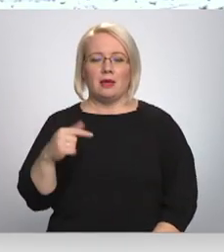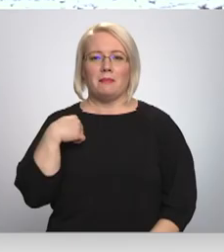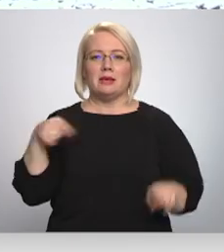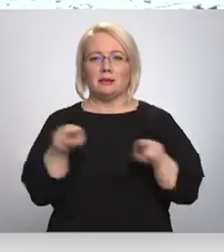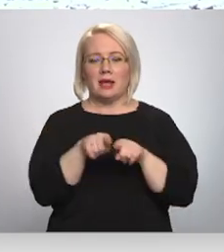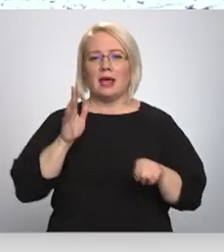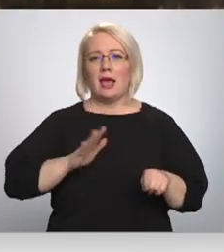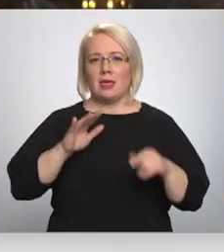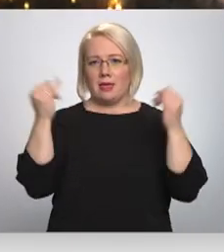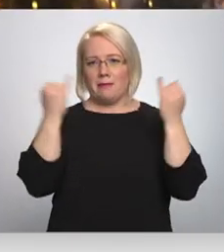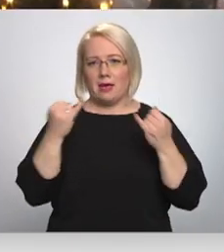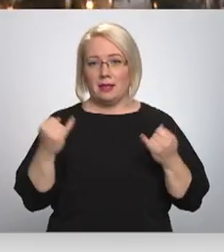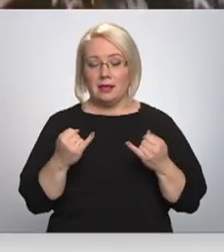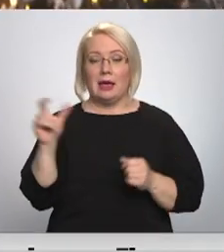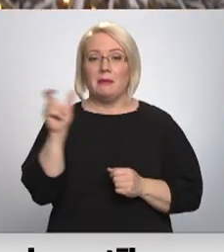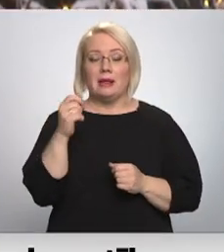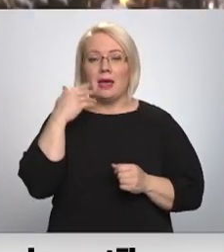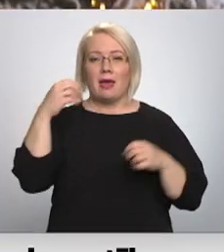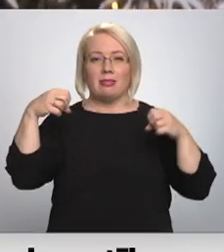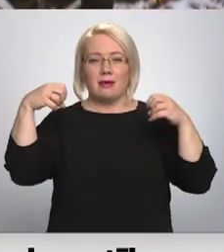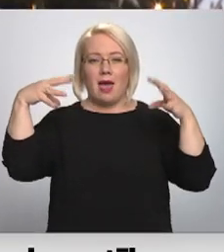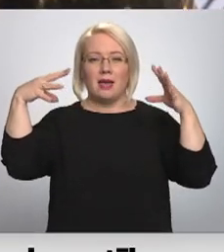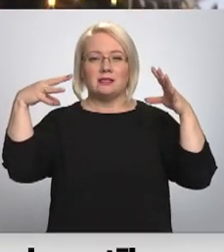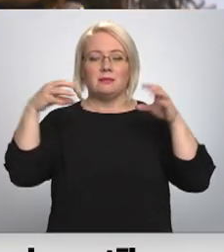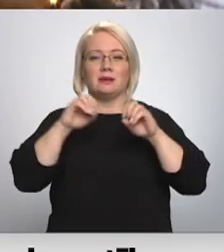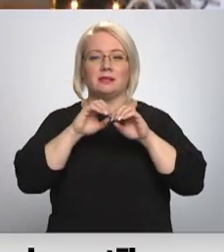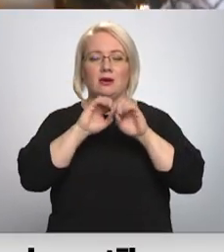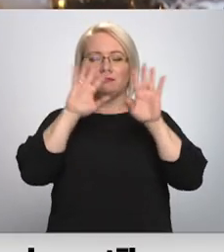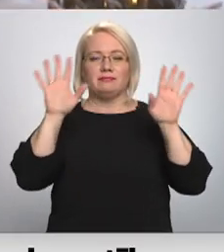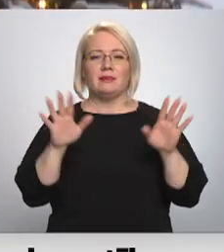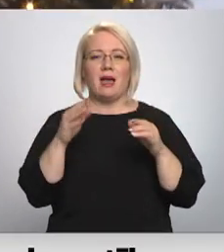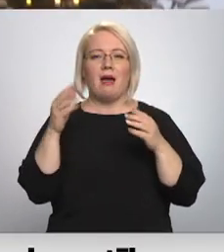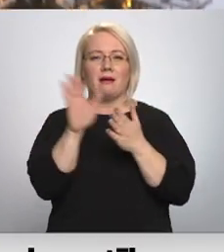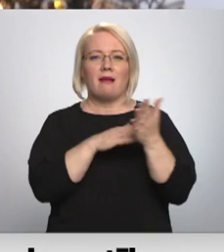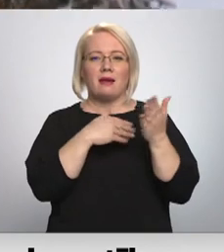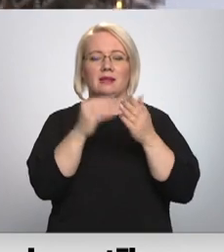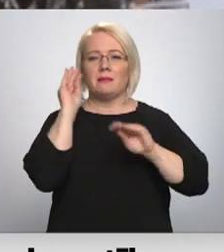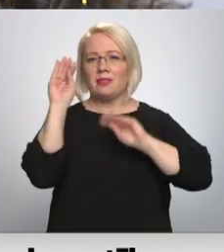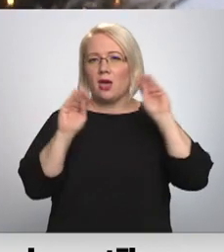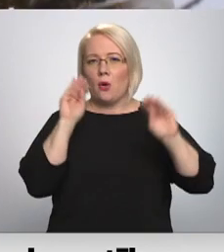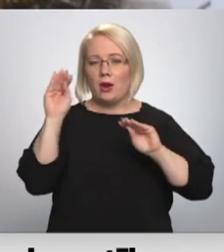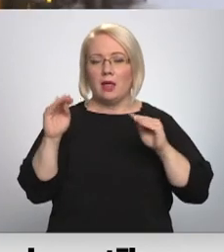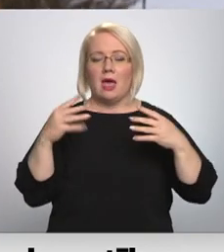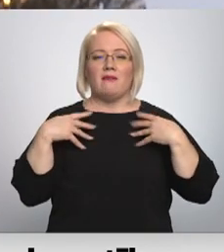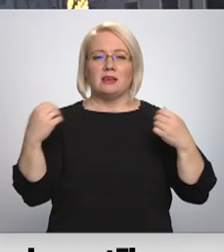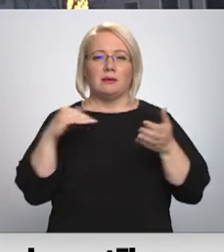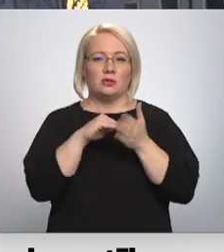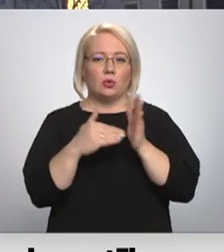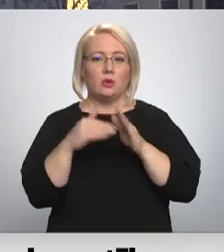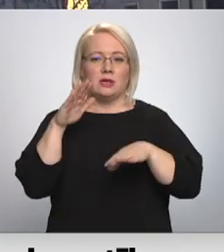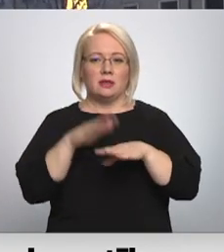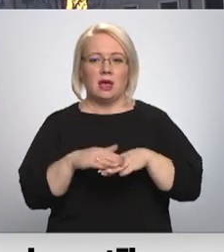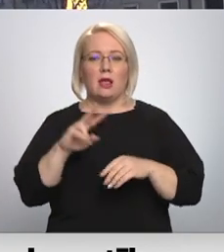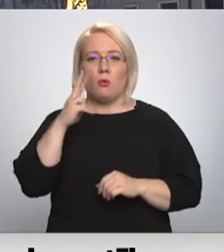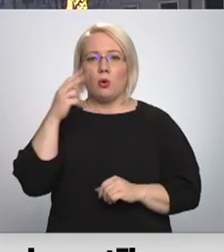eglīti? Jā. Brīdis, kad gaismas virtenis sāk sadāns ar krāsainiem eglītes dekoriem, epidemioloģiskās situācijas dēļ jau